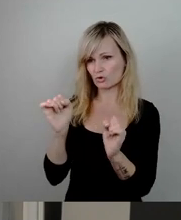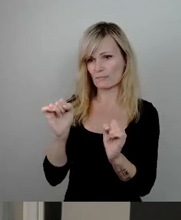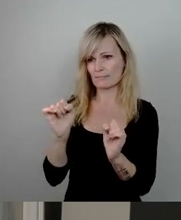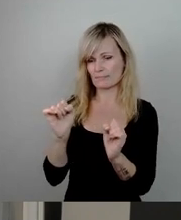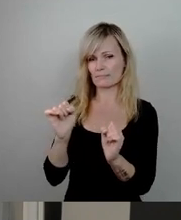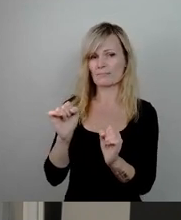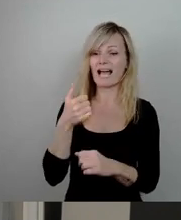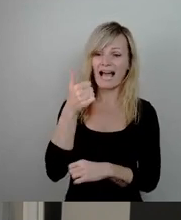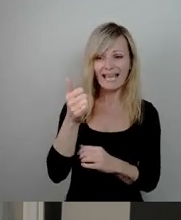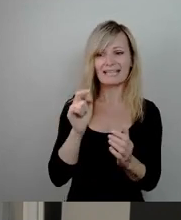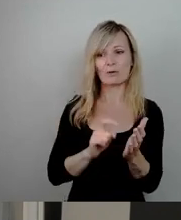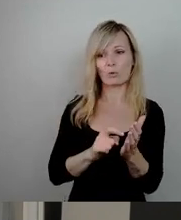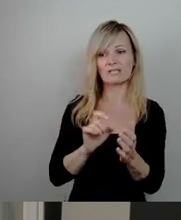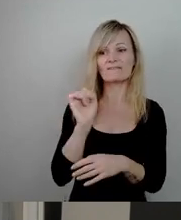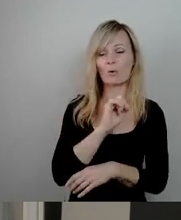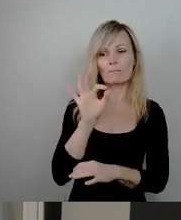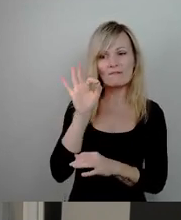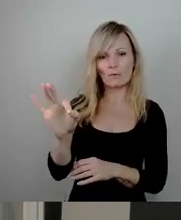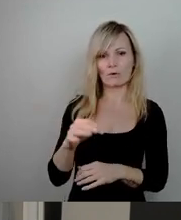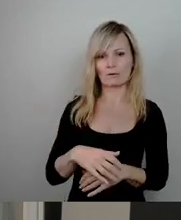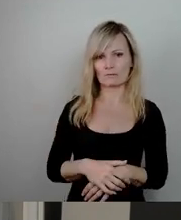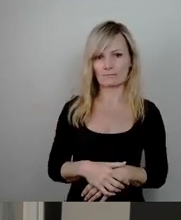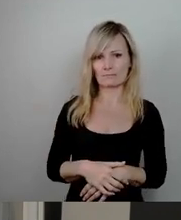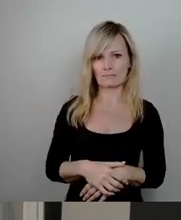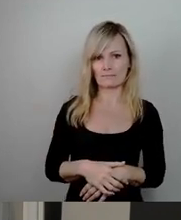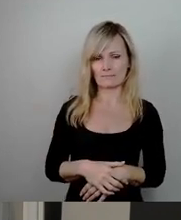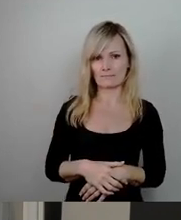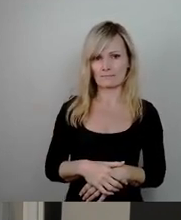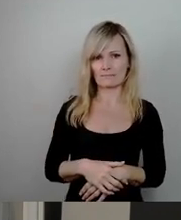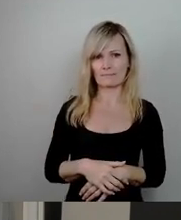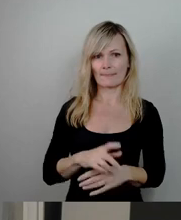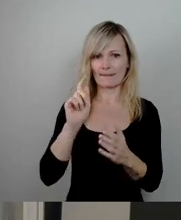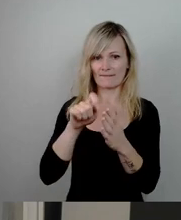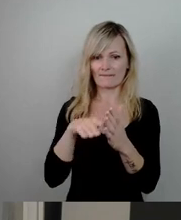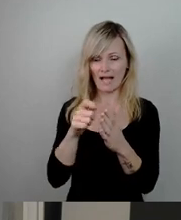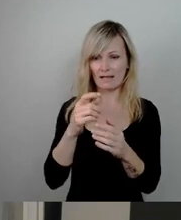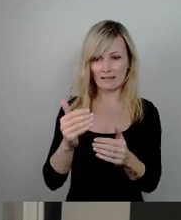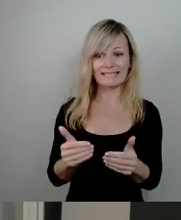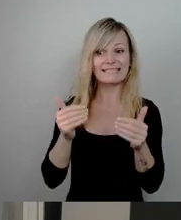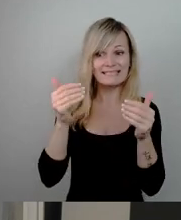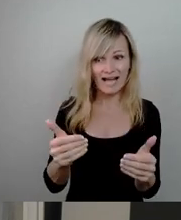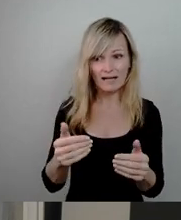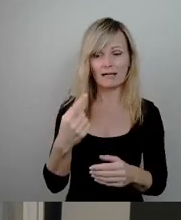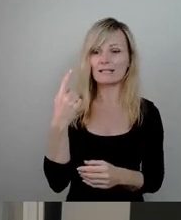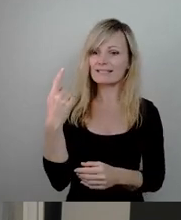weil, ich sage es mal mit einem Lächeln, Herr Scholbach, jetzt auch nach der Wahl Sie zu der Erkenntnis gekommen sind, dass Sie quasi nicht mehr